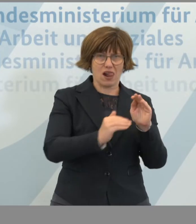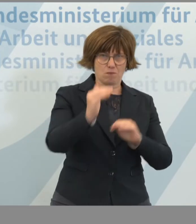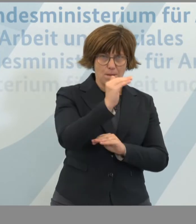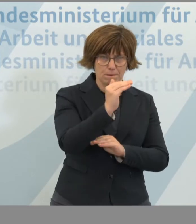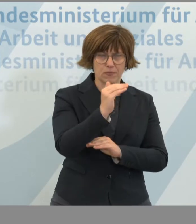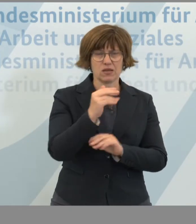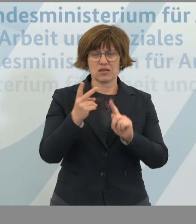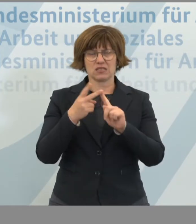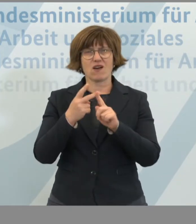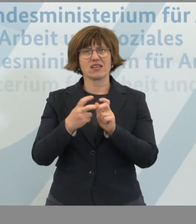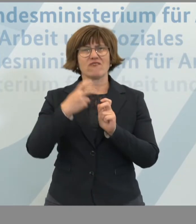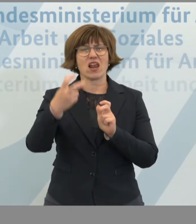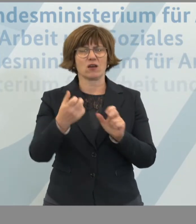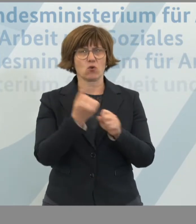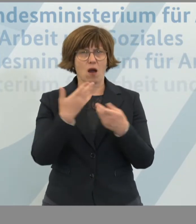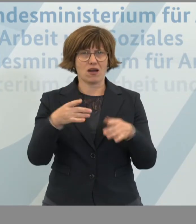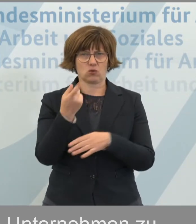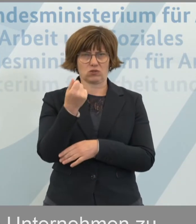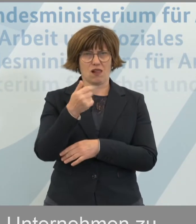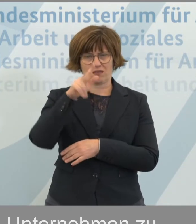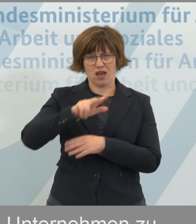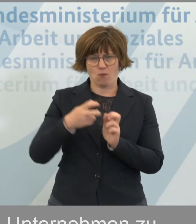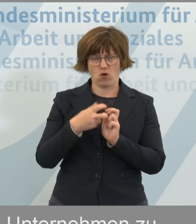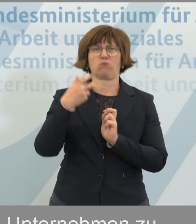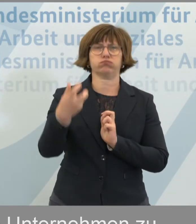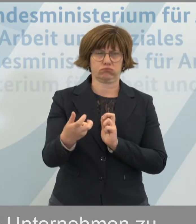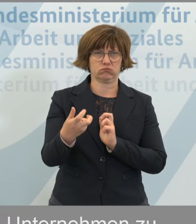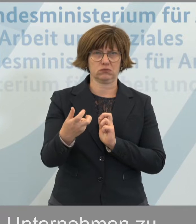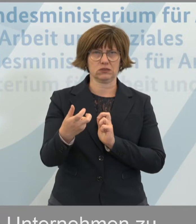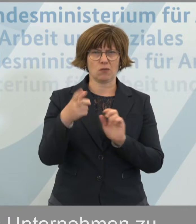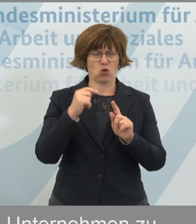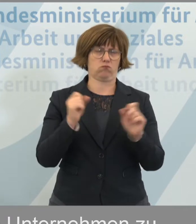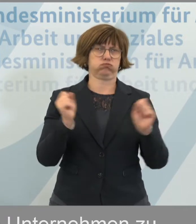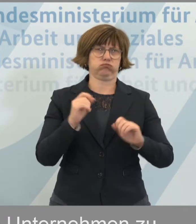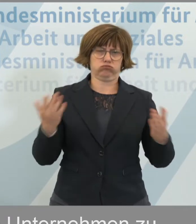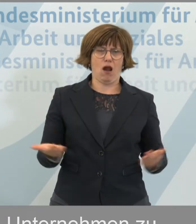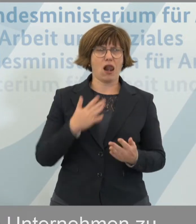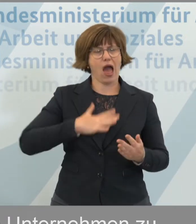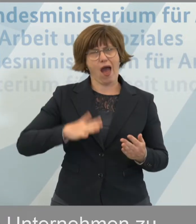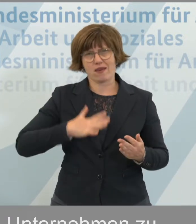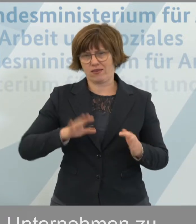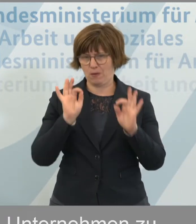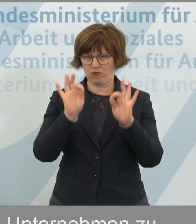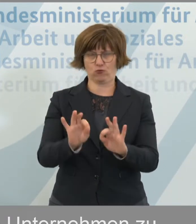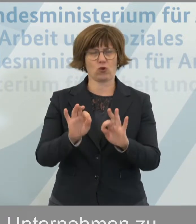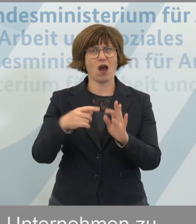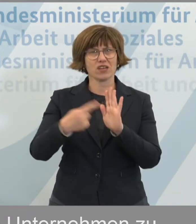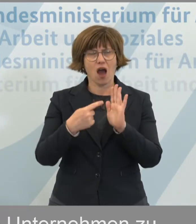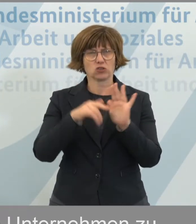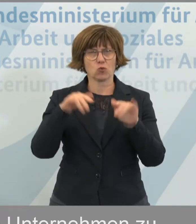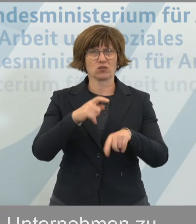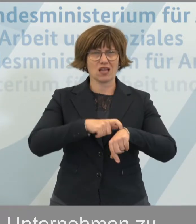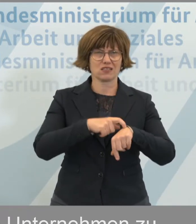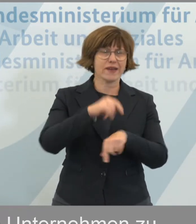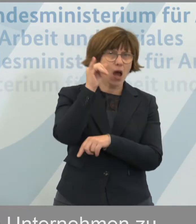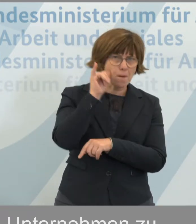Dingen die Verlängerung des Arbeitslosengeldes um drei Monate. Das ist eine große Erleichterung für diejenigen, deren Anspruch in der Zeit